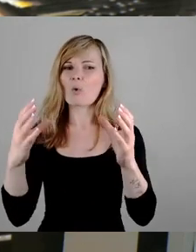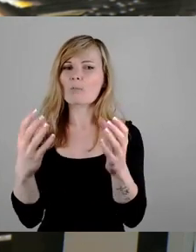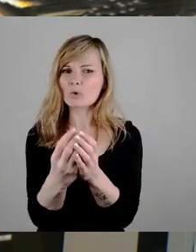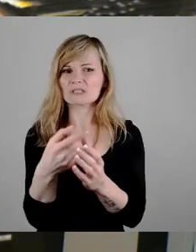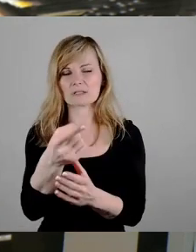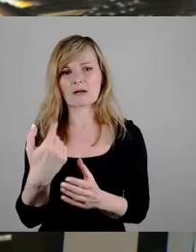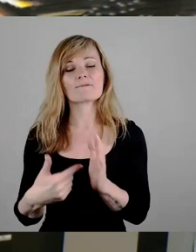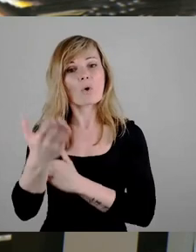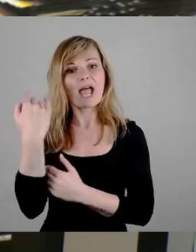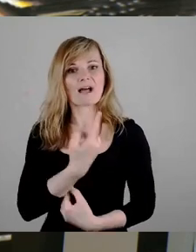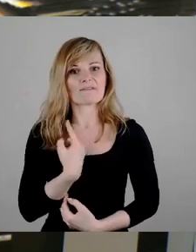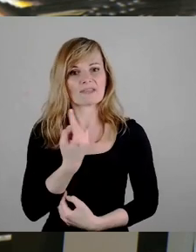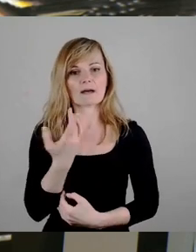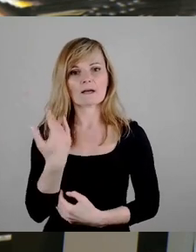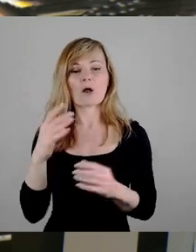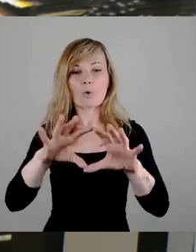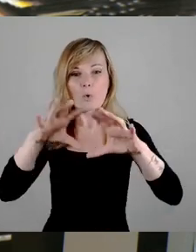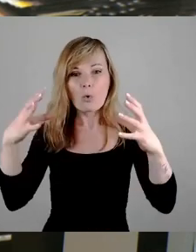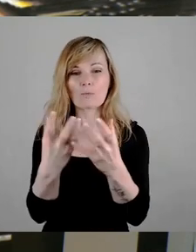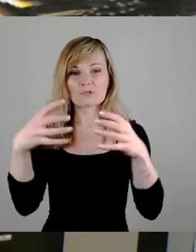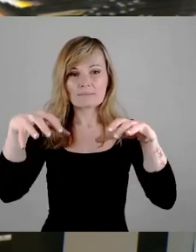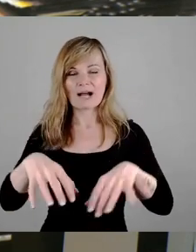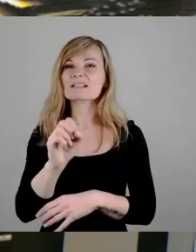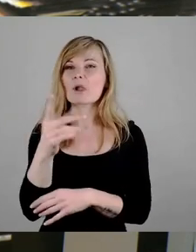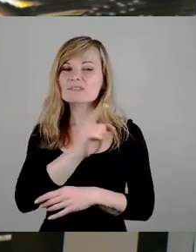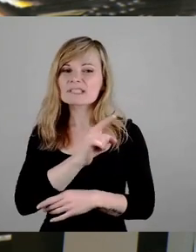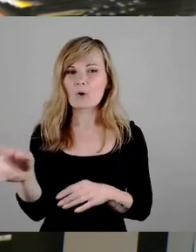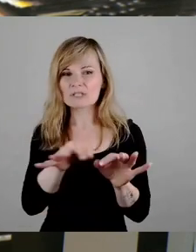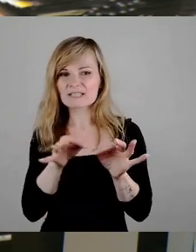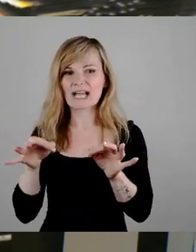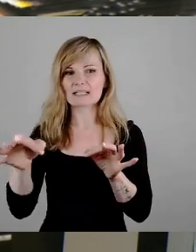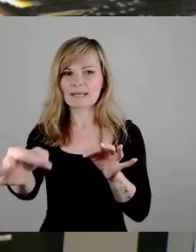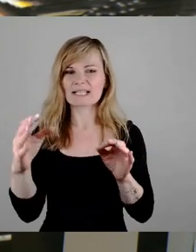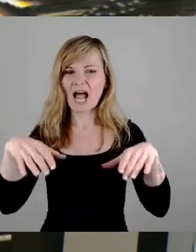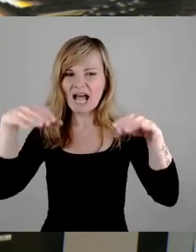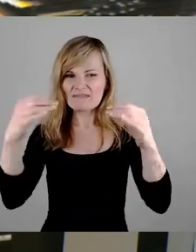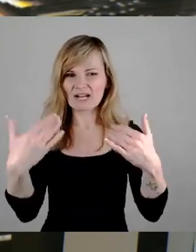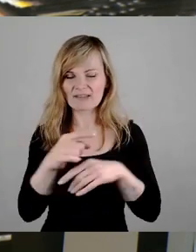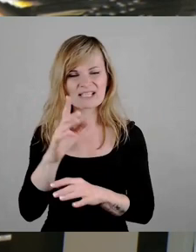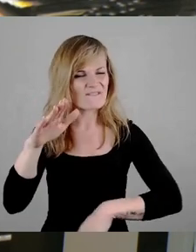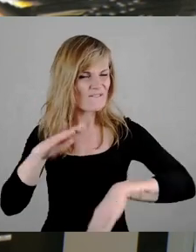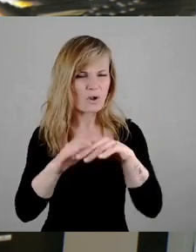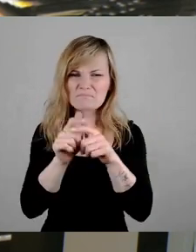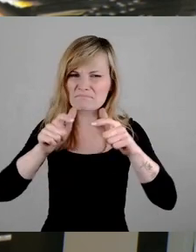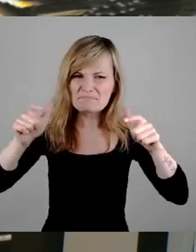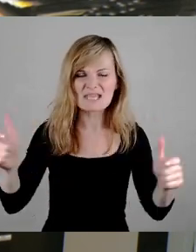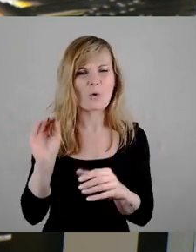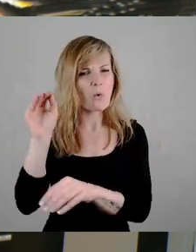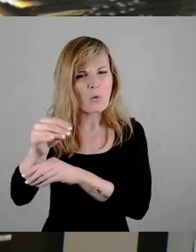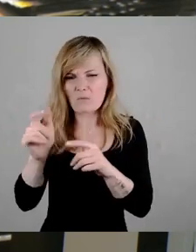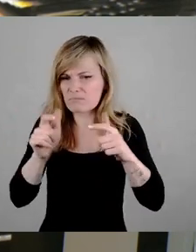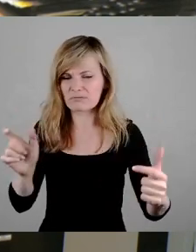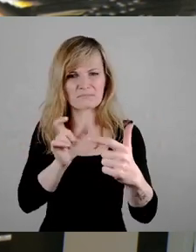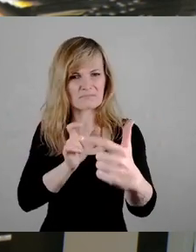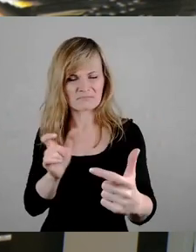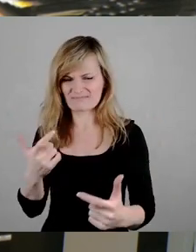kommen von einem riesigen Globusmarkt, 12.000 Quadratmeter waren es am Anfang, glaube ich. Ein vollkommen überdimensioniertes, unverträgliches, aus meiner